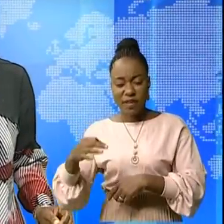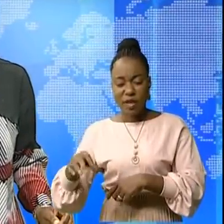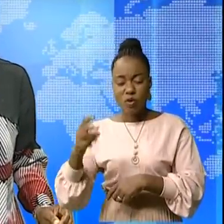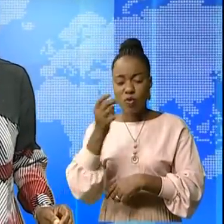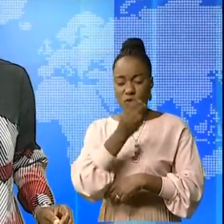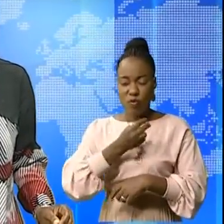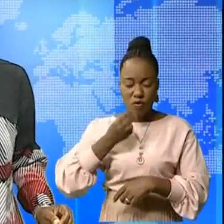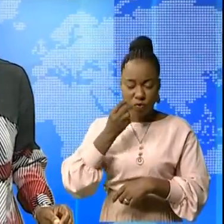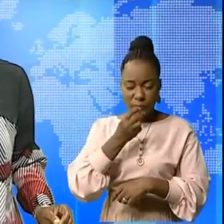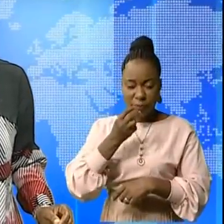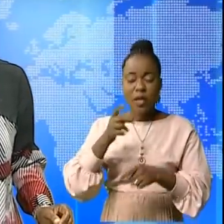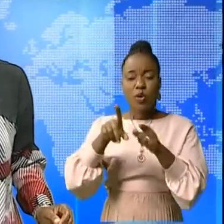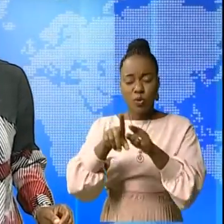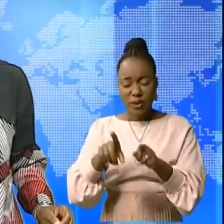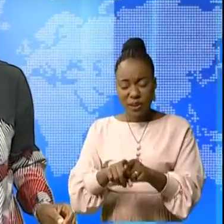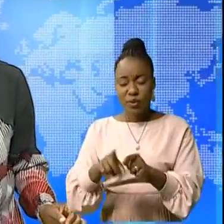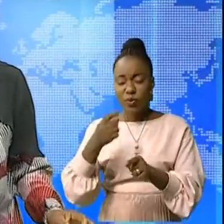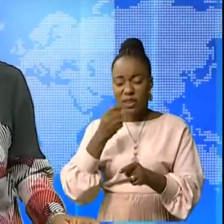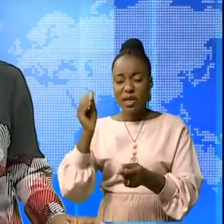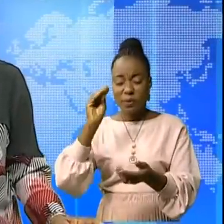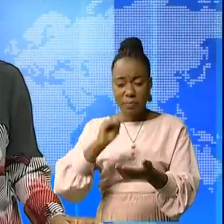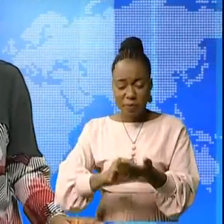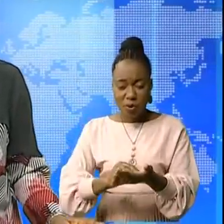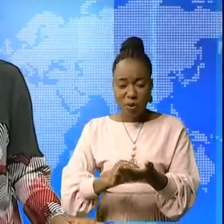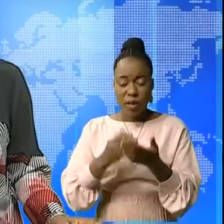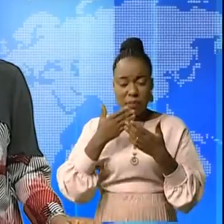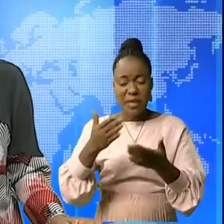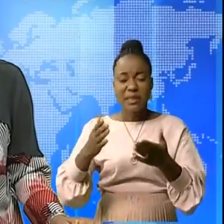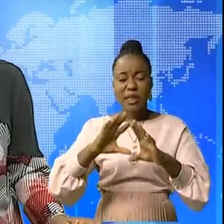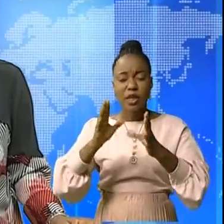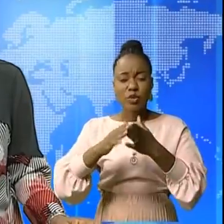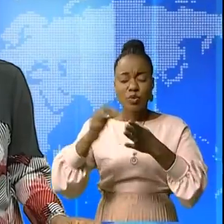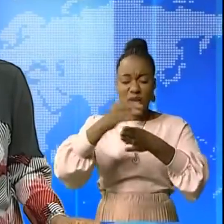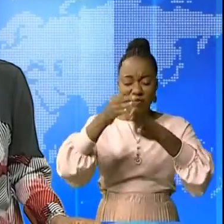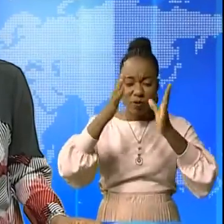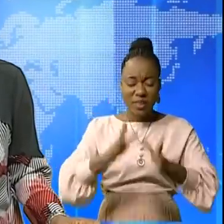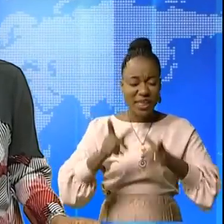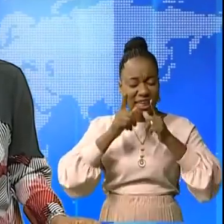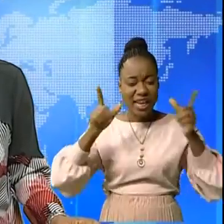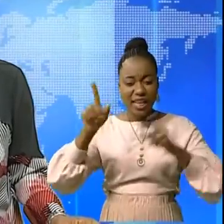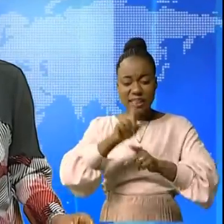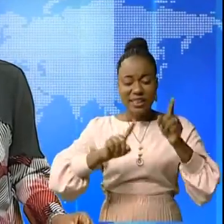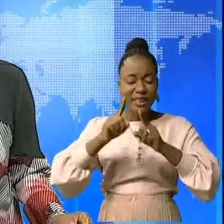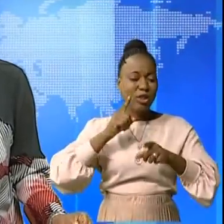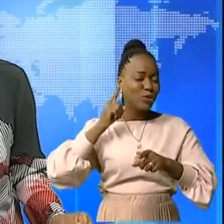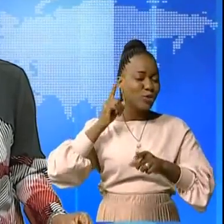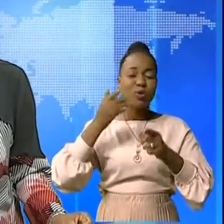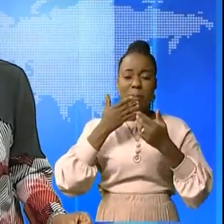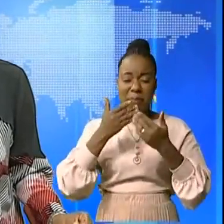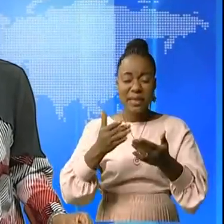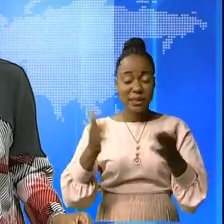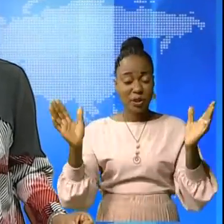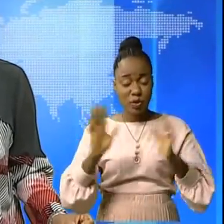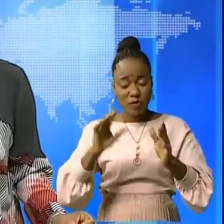Rodé Panda et Jonathan Moubalama l'ont réalisé sous la coordination de Mireille Ndéki. À 20h, vous suivrez Sandra